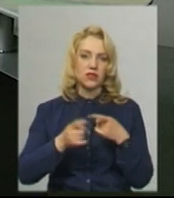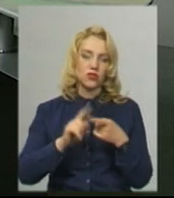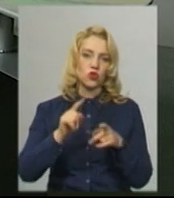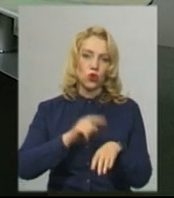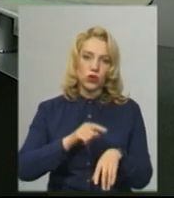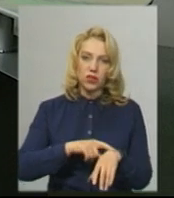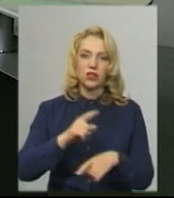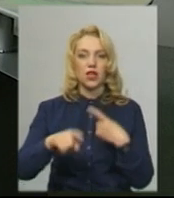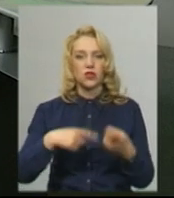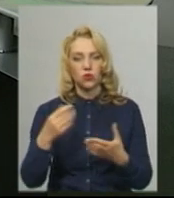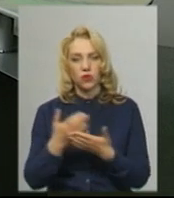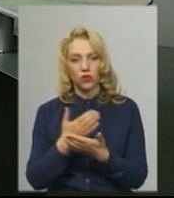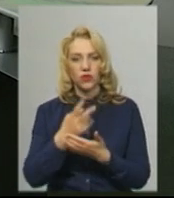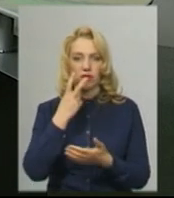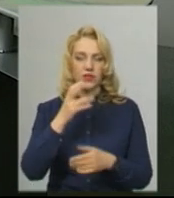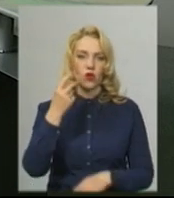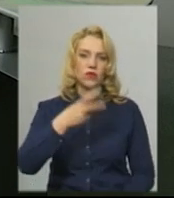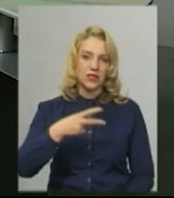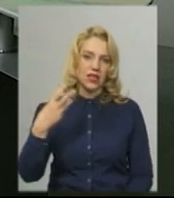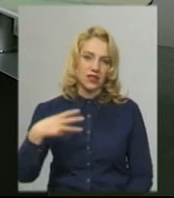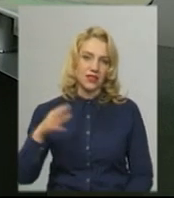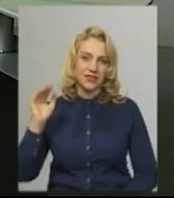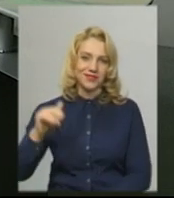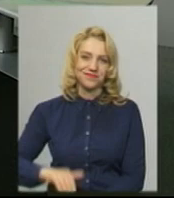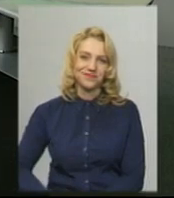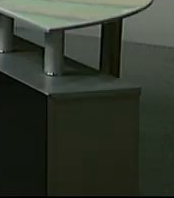годину. Наступний випуск новин – дивіться о 20.30.